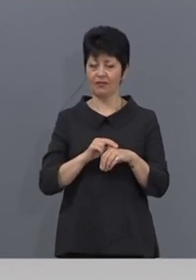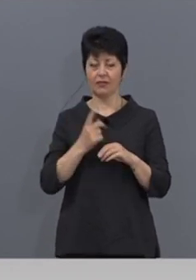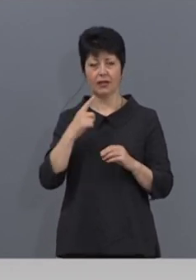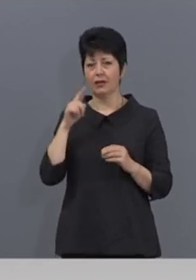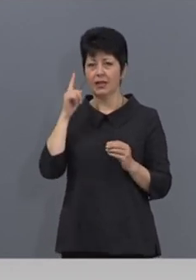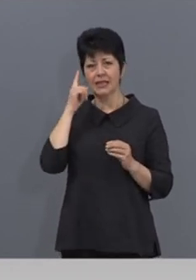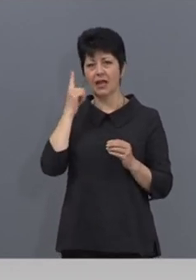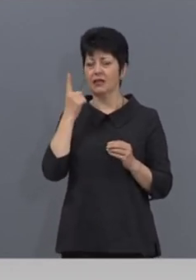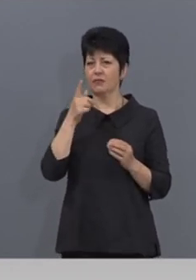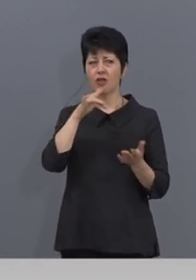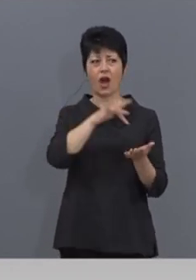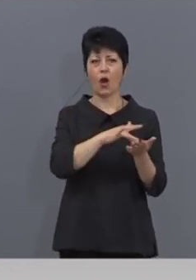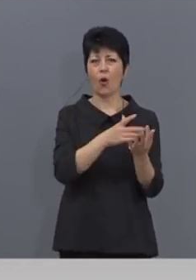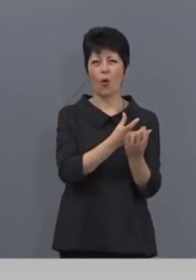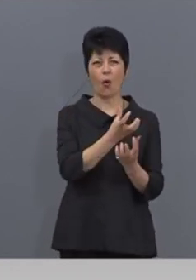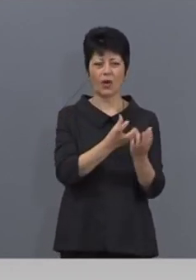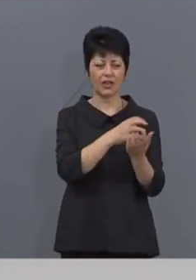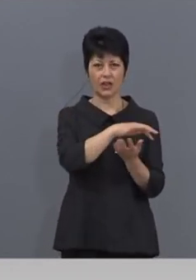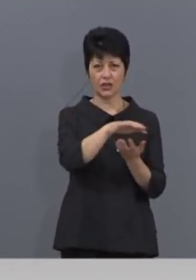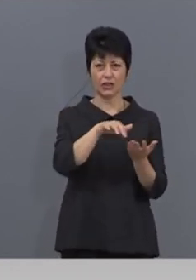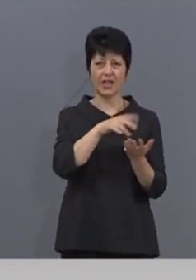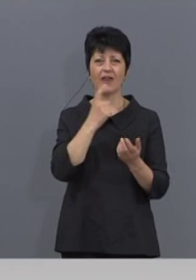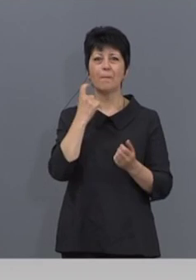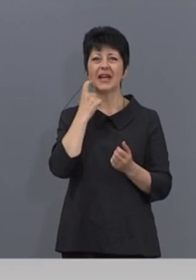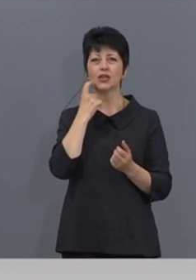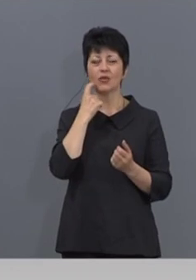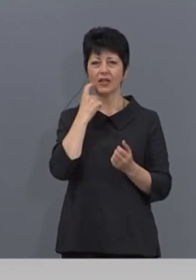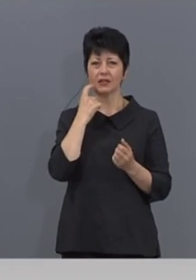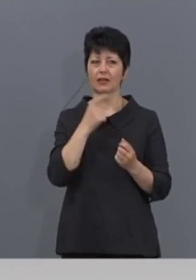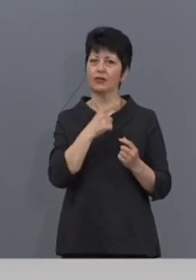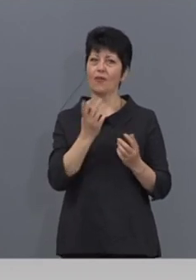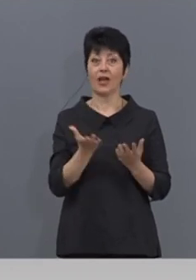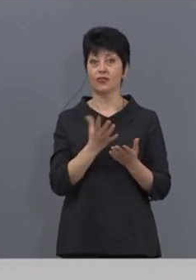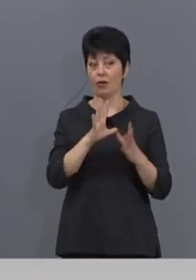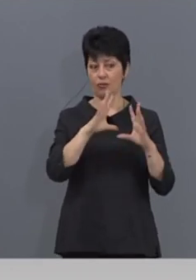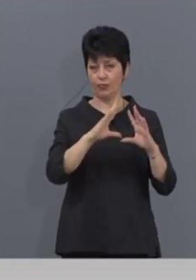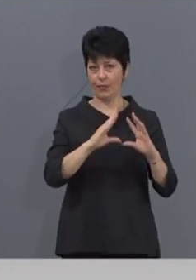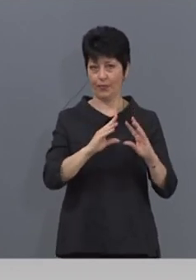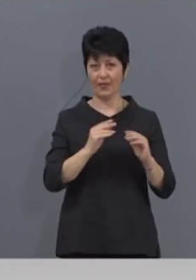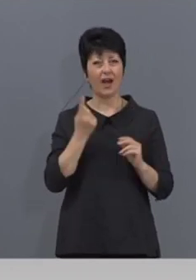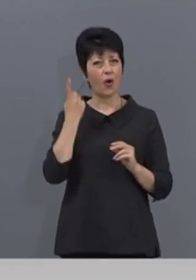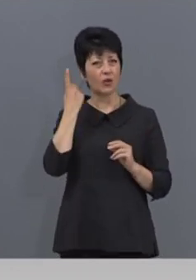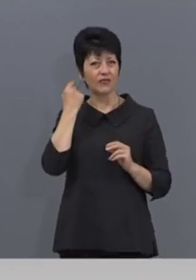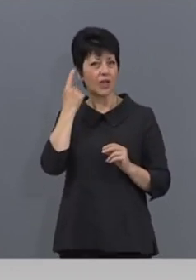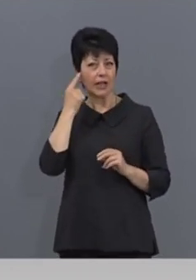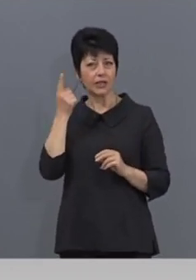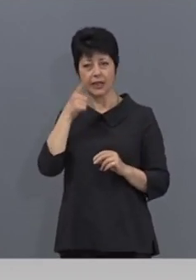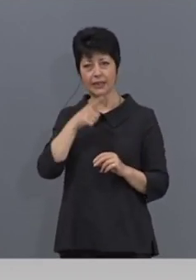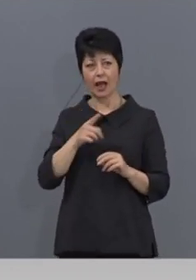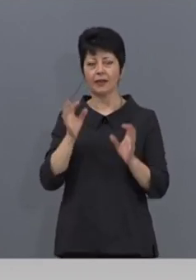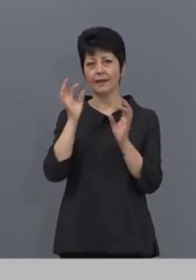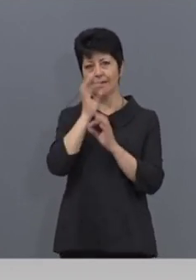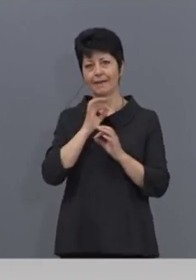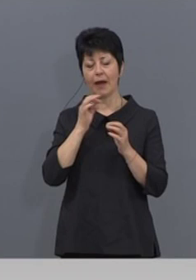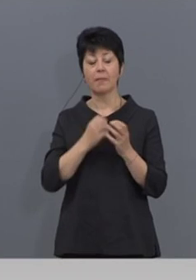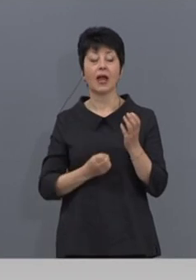имаше огнище и в Брестовица, формира се това огнище и от вчерашния ден нямаме